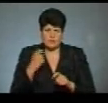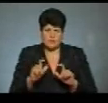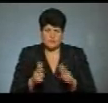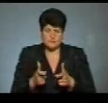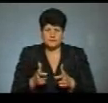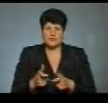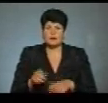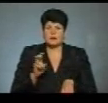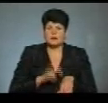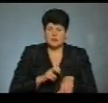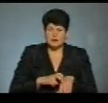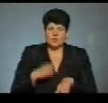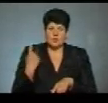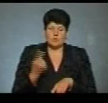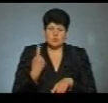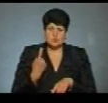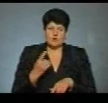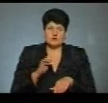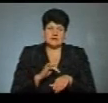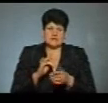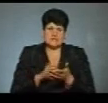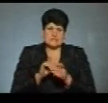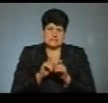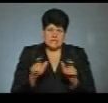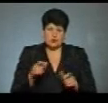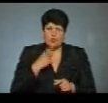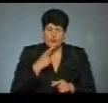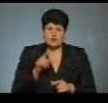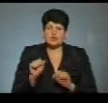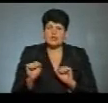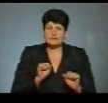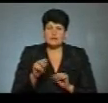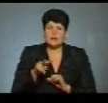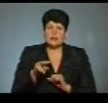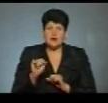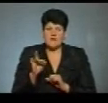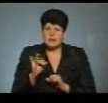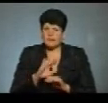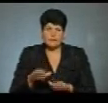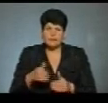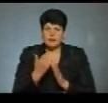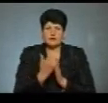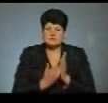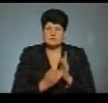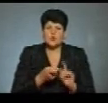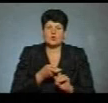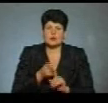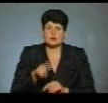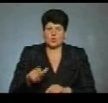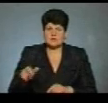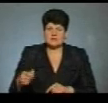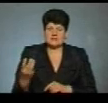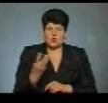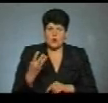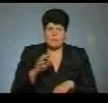Тернопільського обласного лабораторного центру Володимир Паничев також каже, що керівництво лаври досі не надало списку контактних осіб із